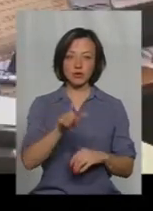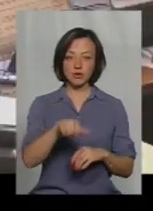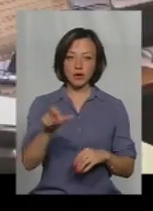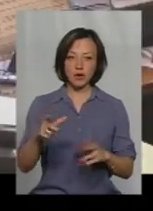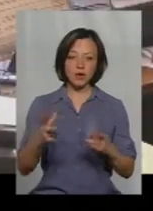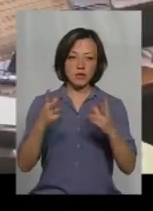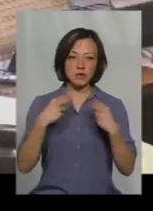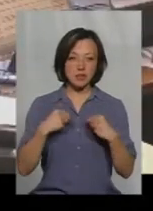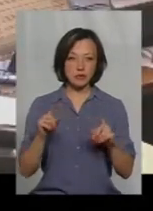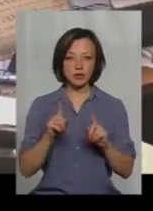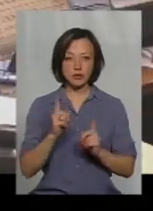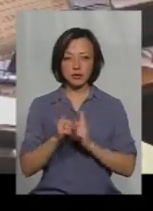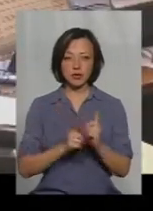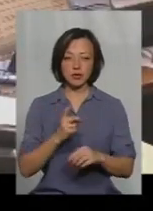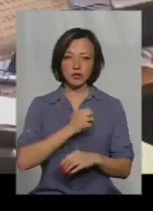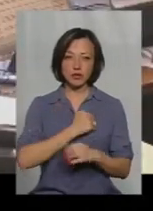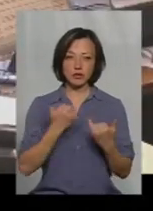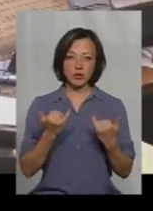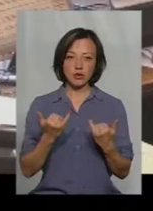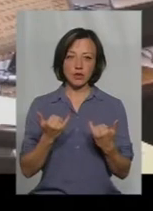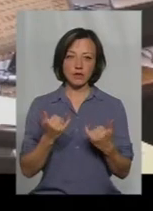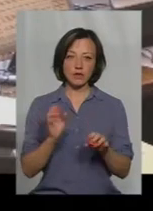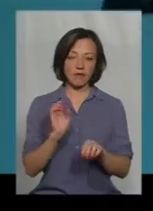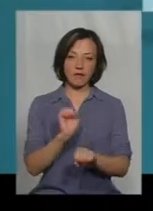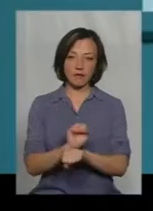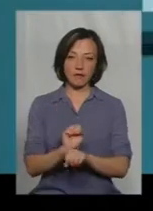обіцяли щось, ну, на жаль, сьогодні візи там.